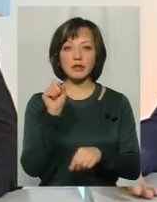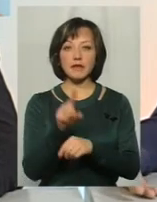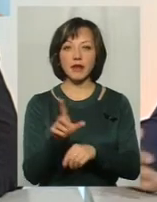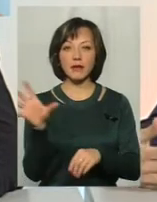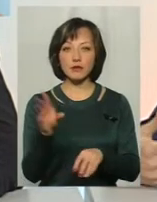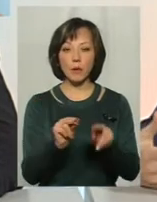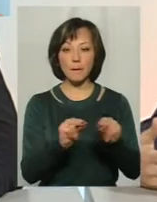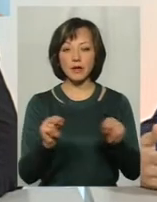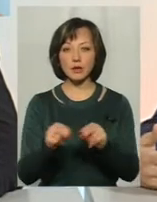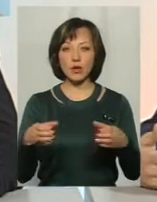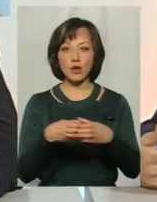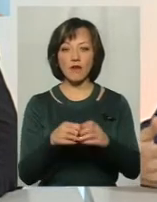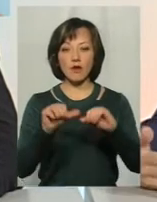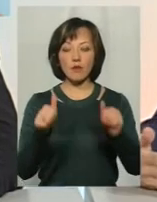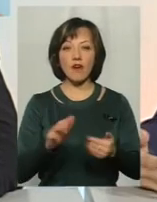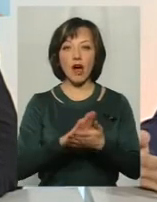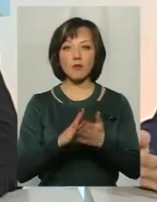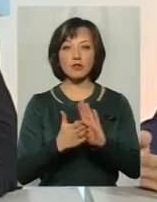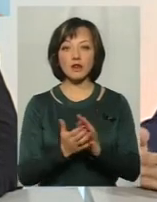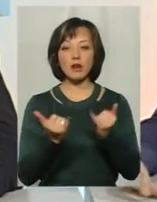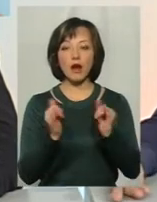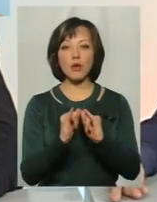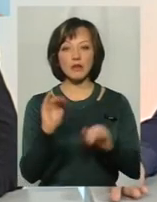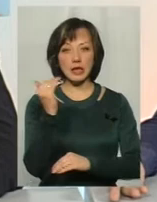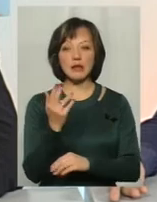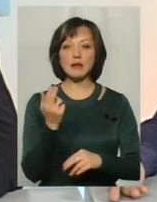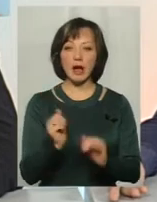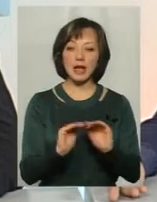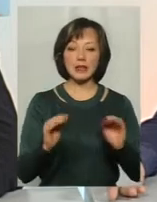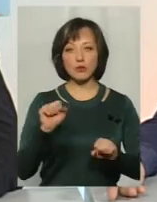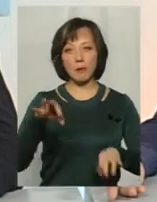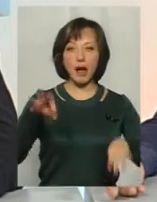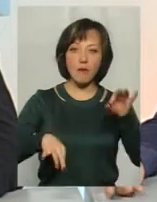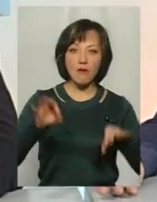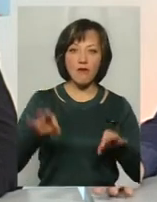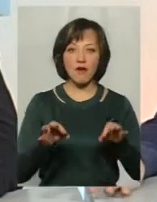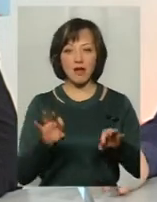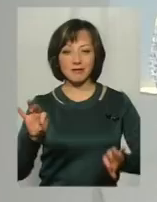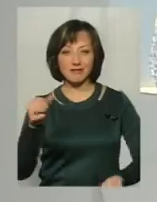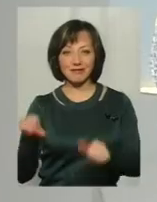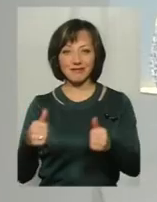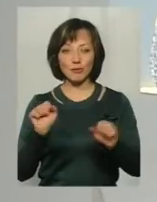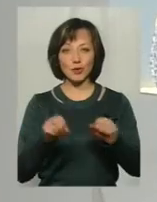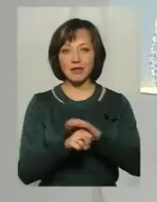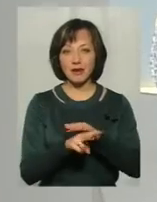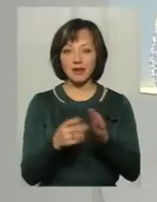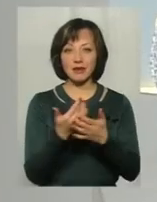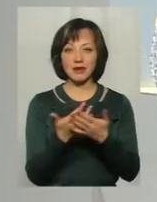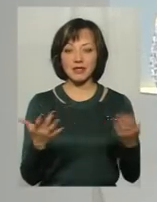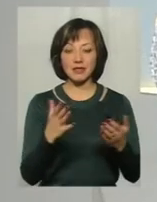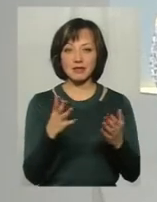педагогічного колективу, формувати атмосферу для розвитку дитини. Так, діти можуть маніпулювати, діти можуть тікати в різні